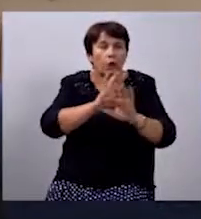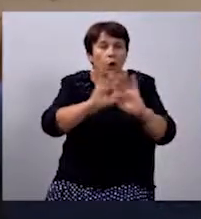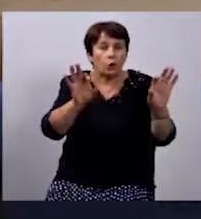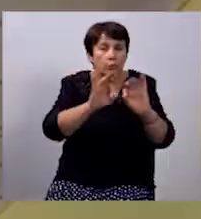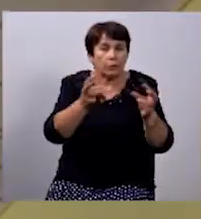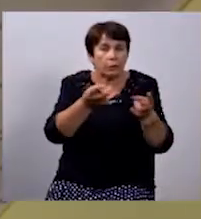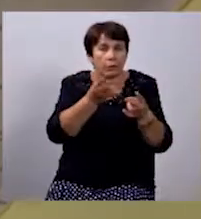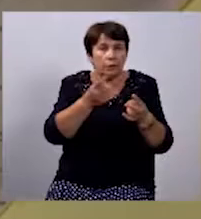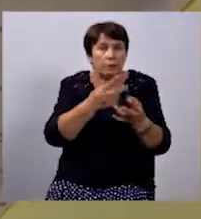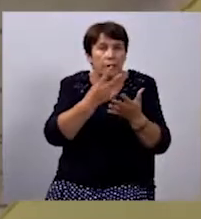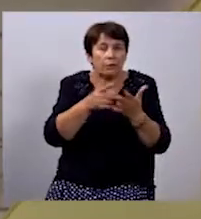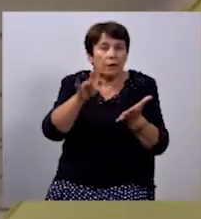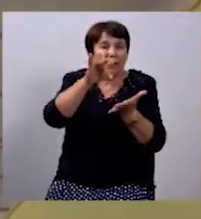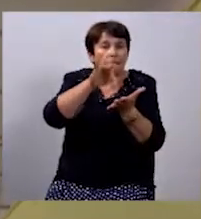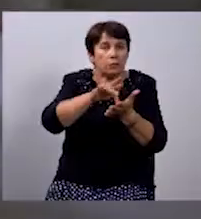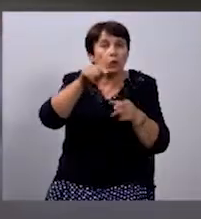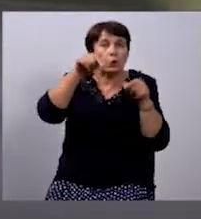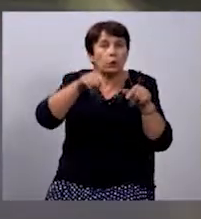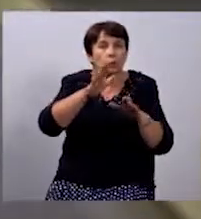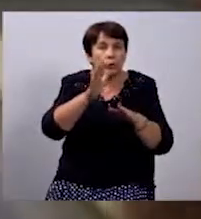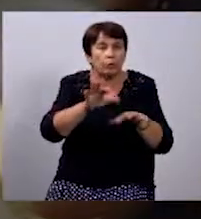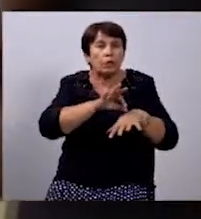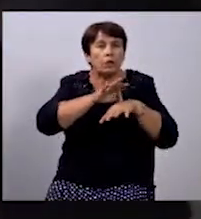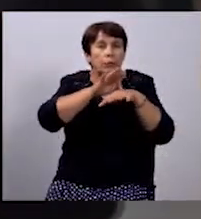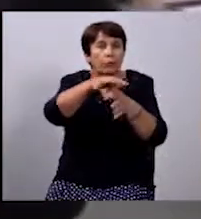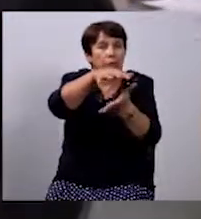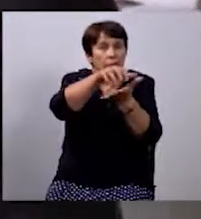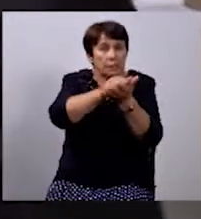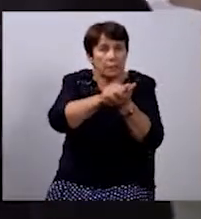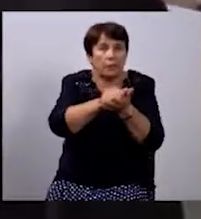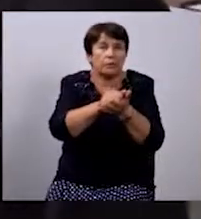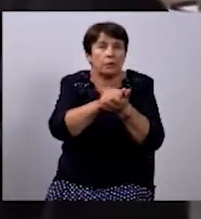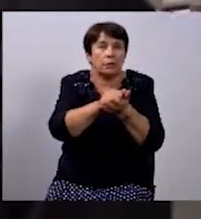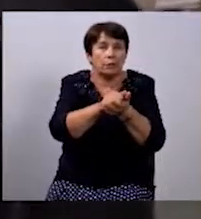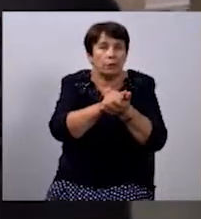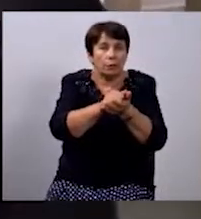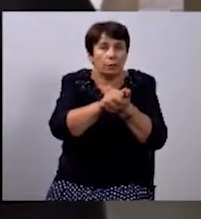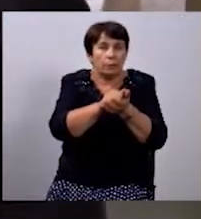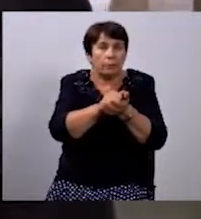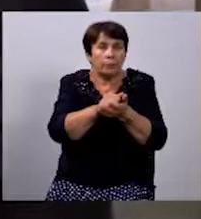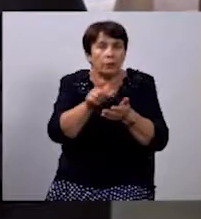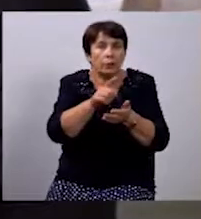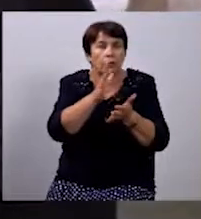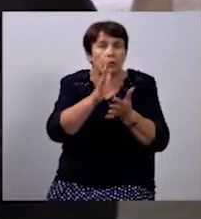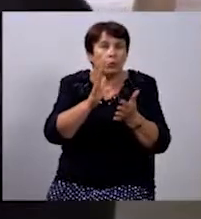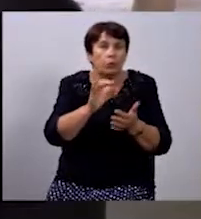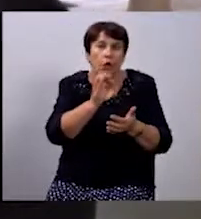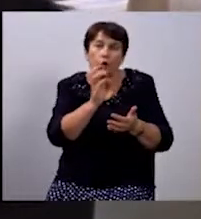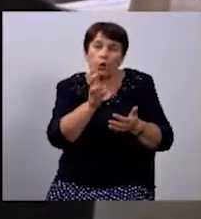як має виглядати центр. Тут будуть проводити заняття, я хочу, щоб була йога,